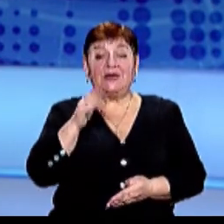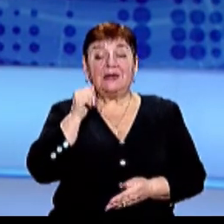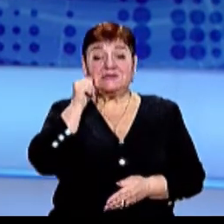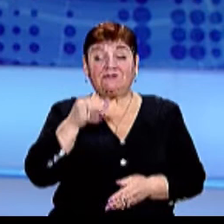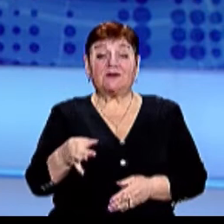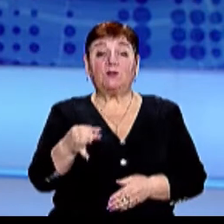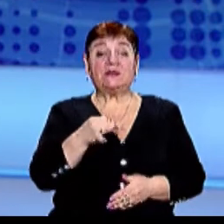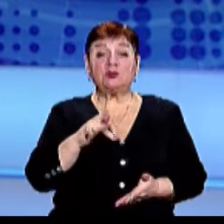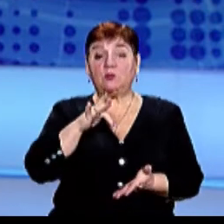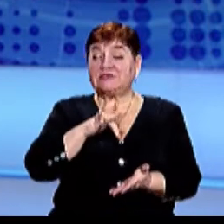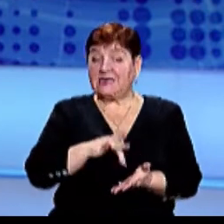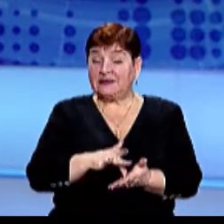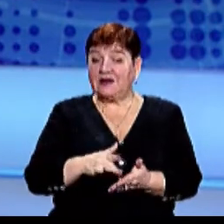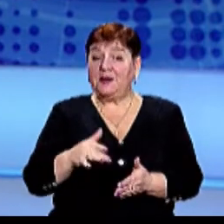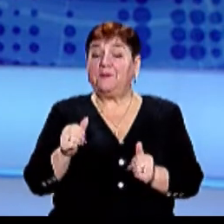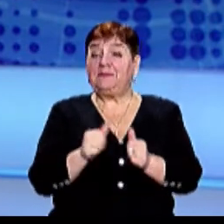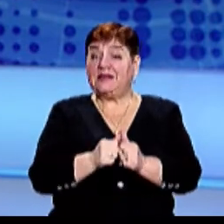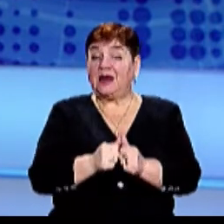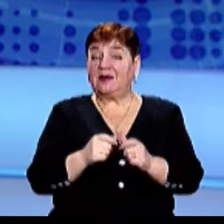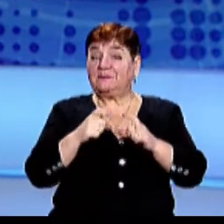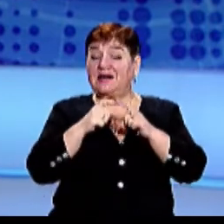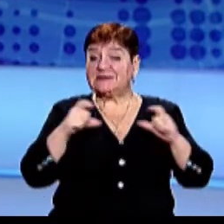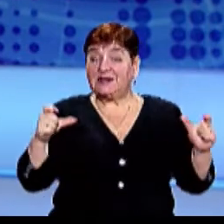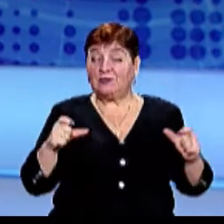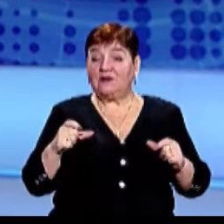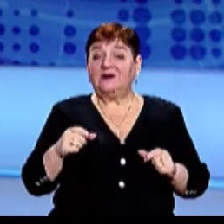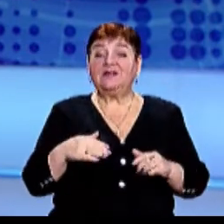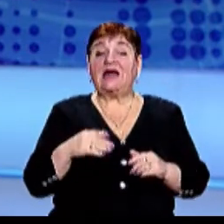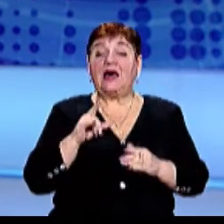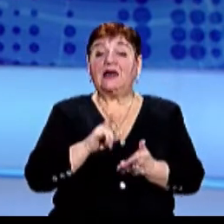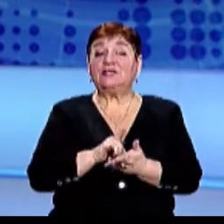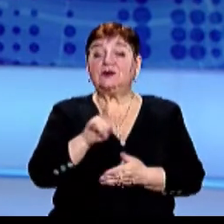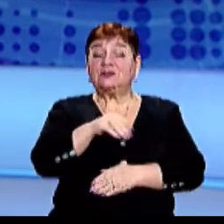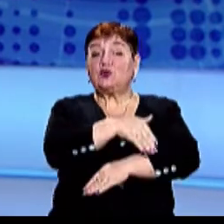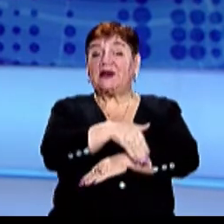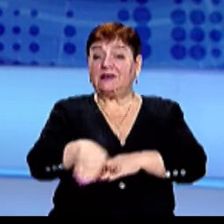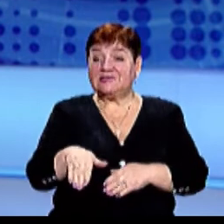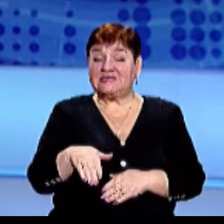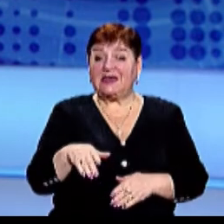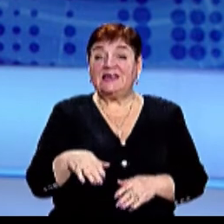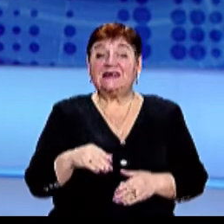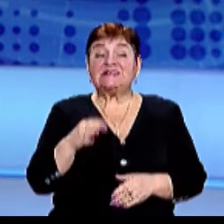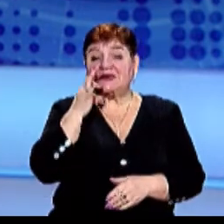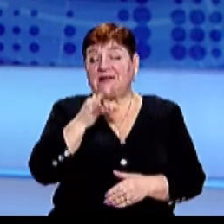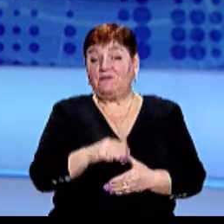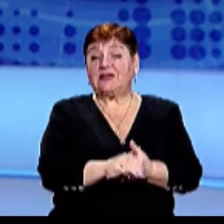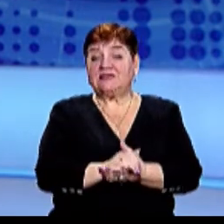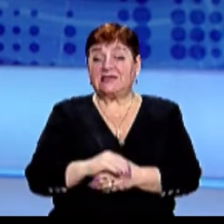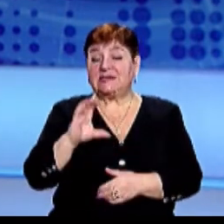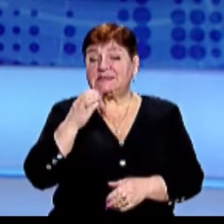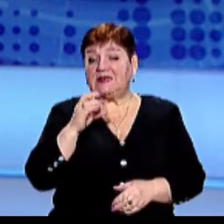обласному центрі Свято милинців влаштують біля супермаркету на вулиці Собранацькій, сказав співорганізатор заходу Сергій Денисенко